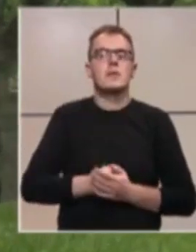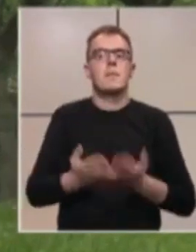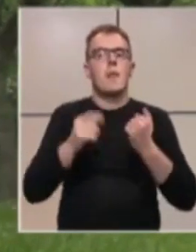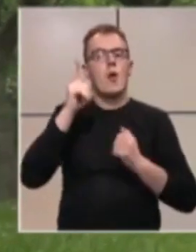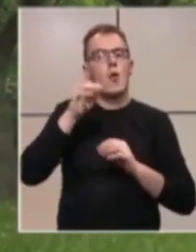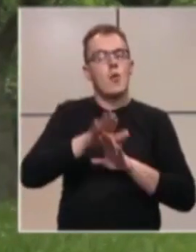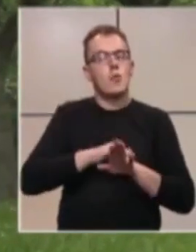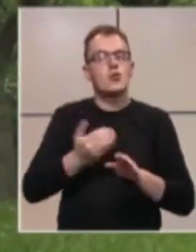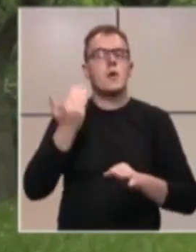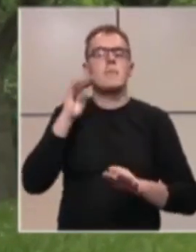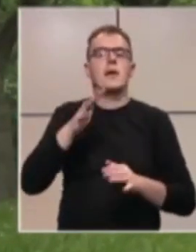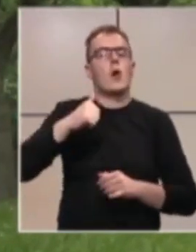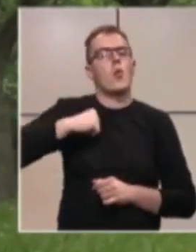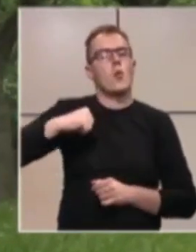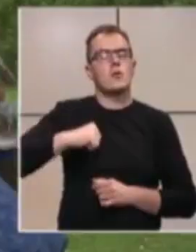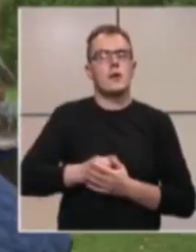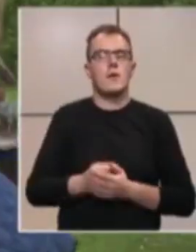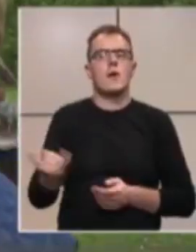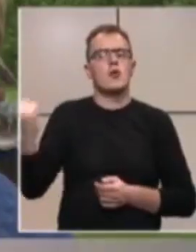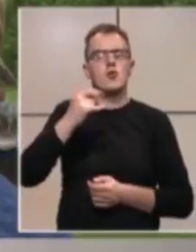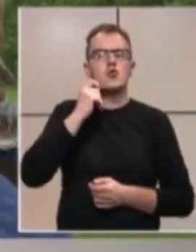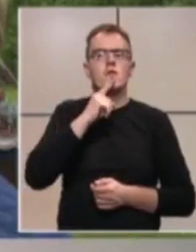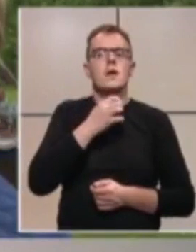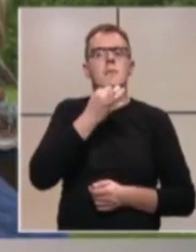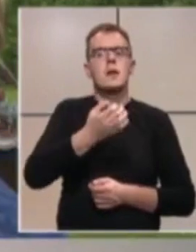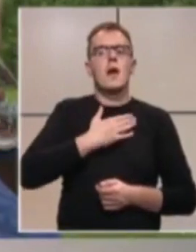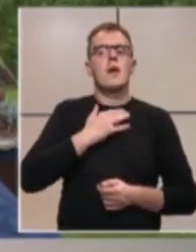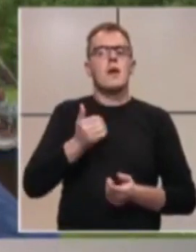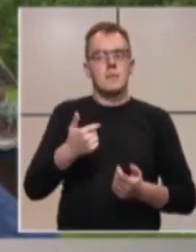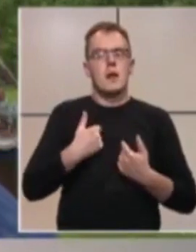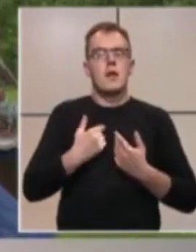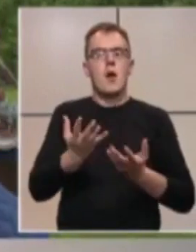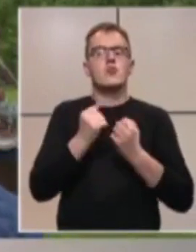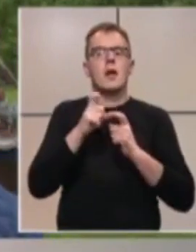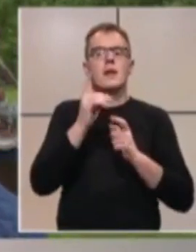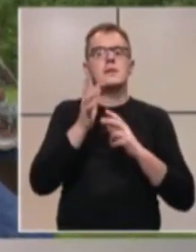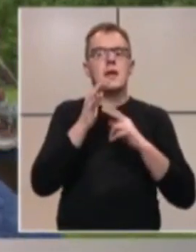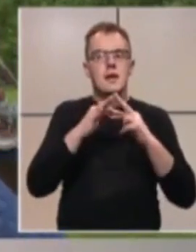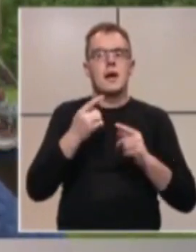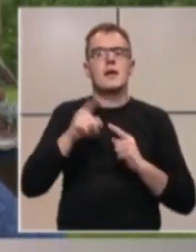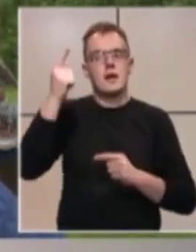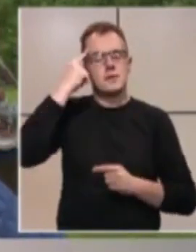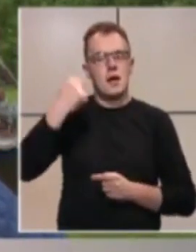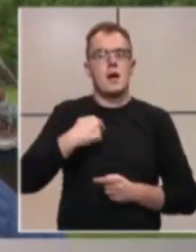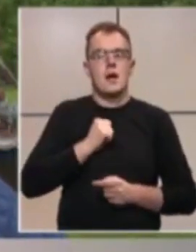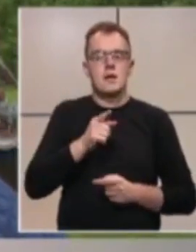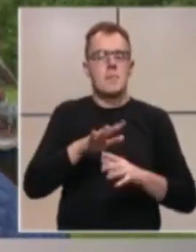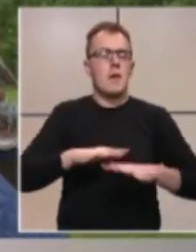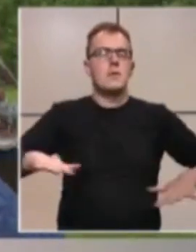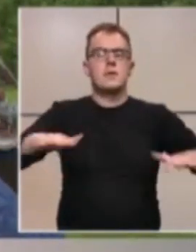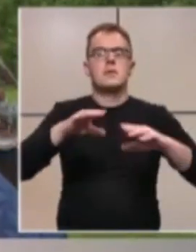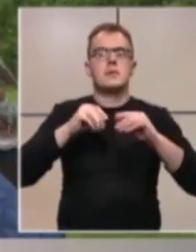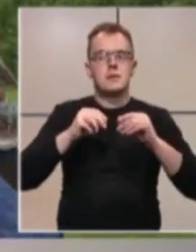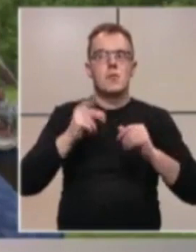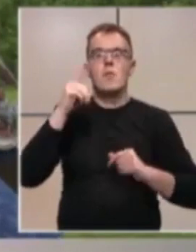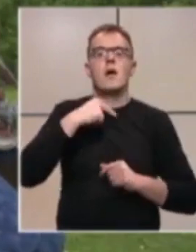A ono je počelo prije nekoliko godina. Došao čovjek i pita mene, bili li ja uzela Srnu jer znao da imam ovaj posjed. Kad kaže,